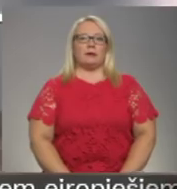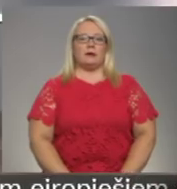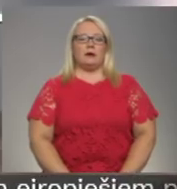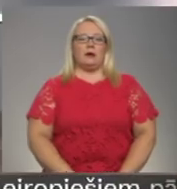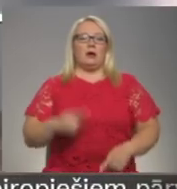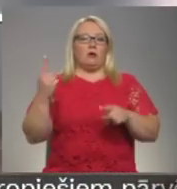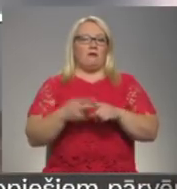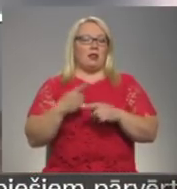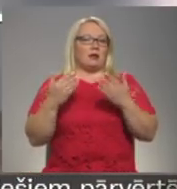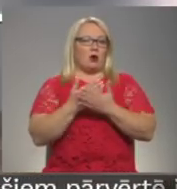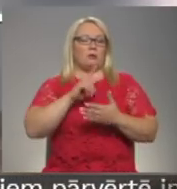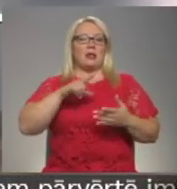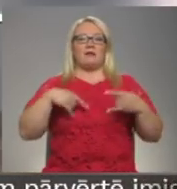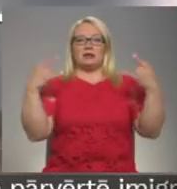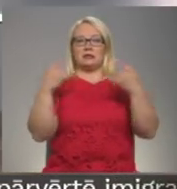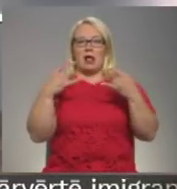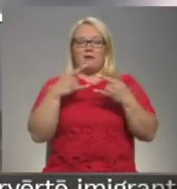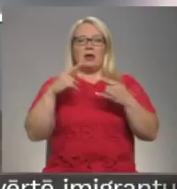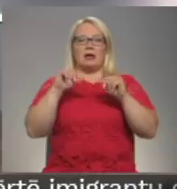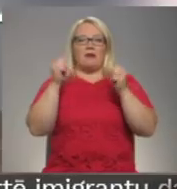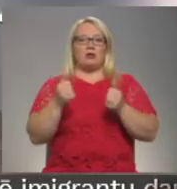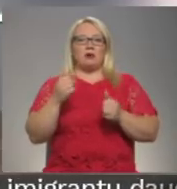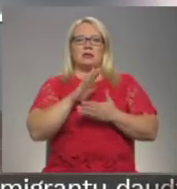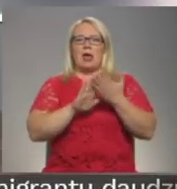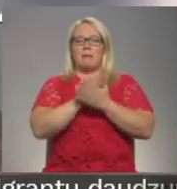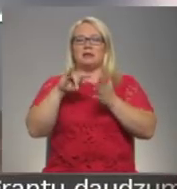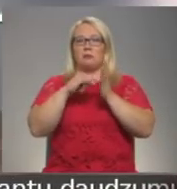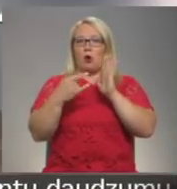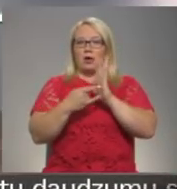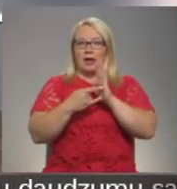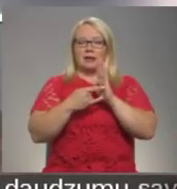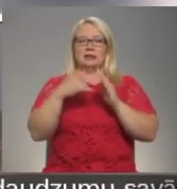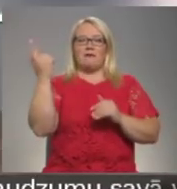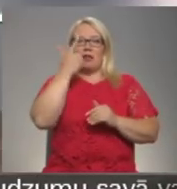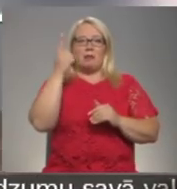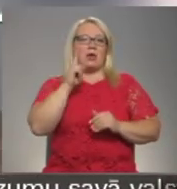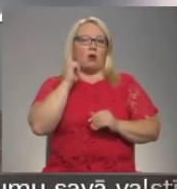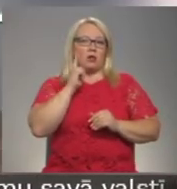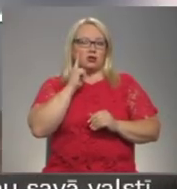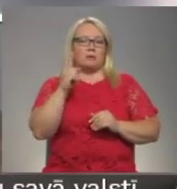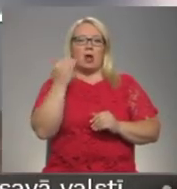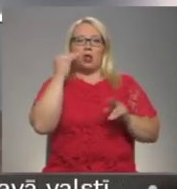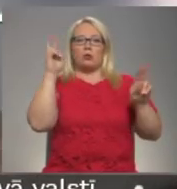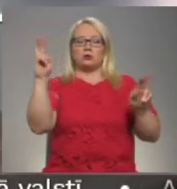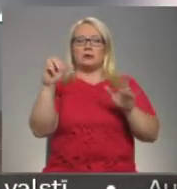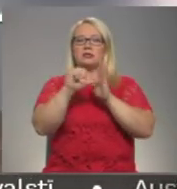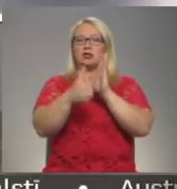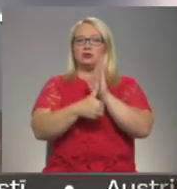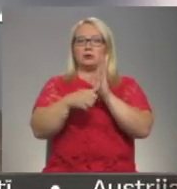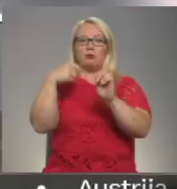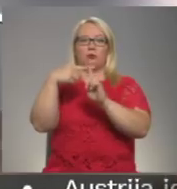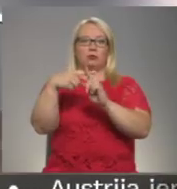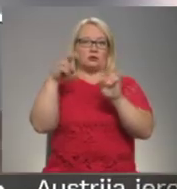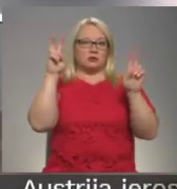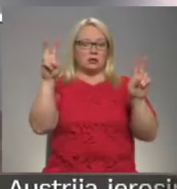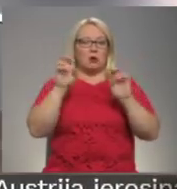Un vēl jaunums Latvijas televīzijā tāpjas vēl nebijas projekts seriāls jauniešiem. Tā nosaukums 16+,